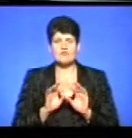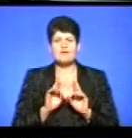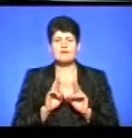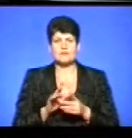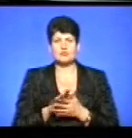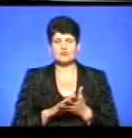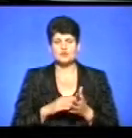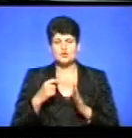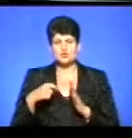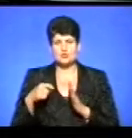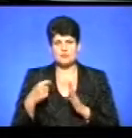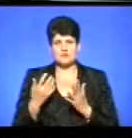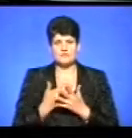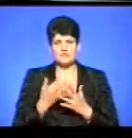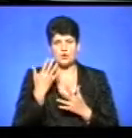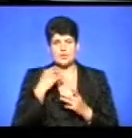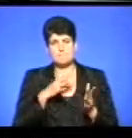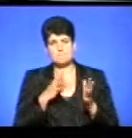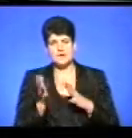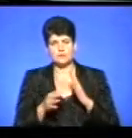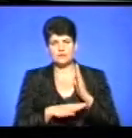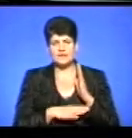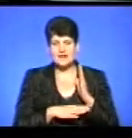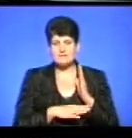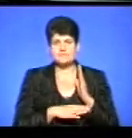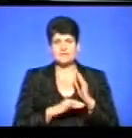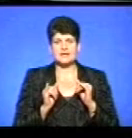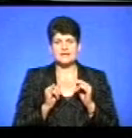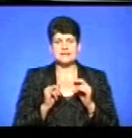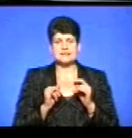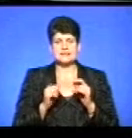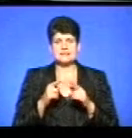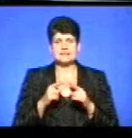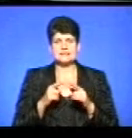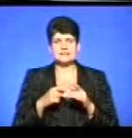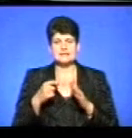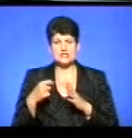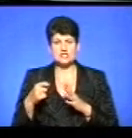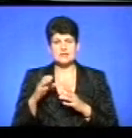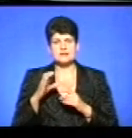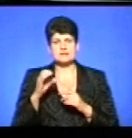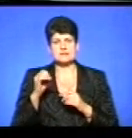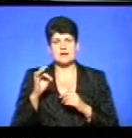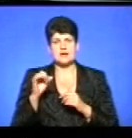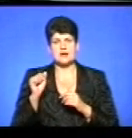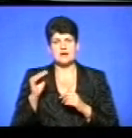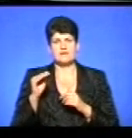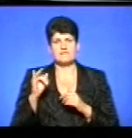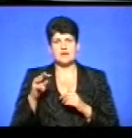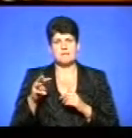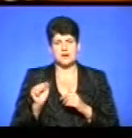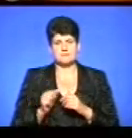тривали зйомки фільму «Коли падають дерева» та стрічки Серафима детальніше у сюжеті Богдана Буденчука.